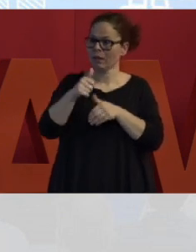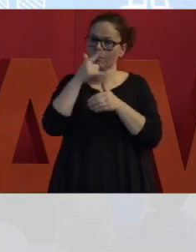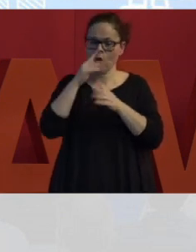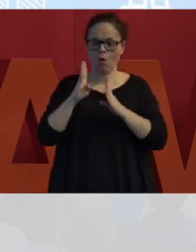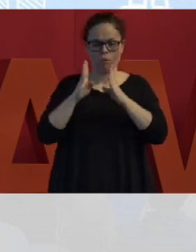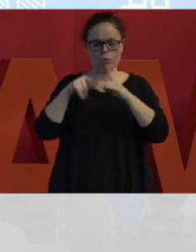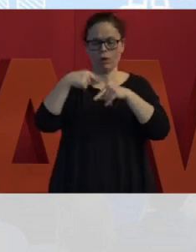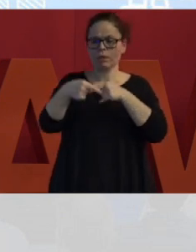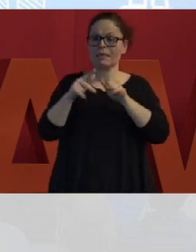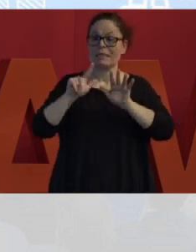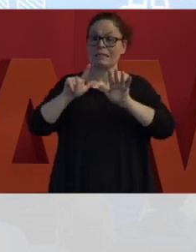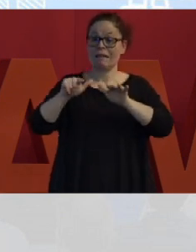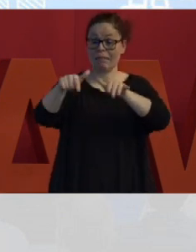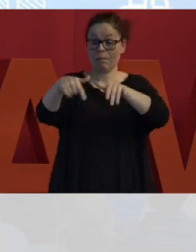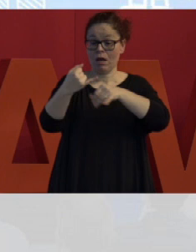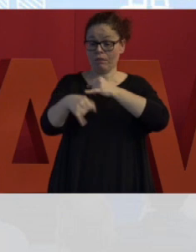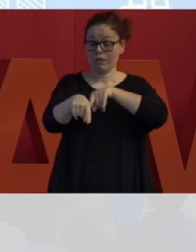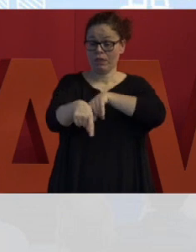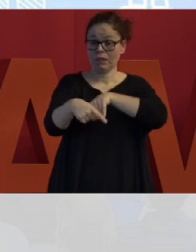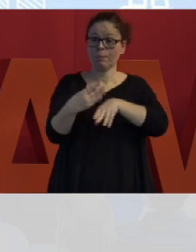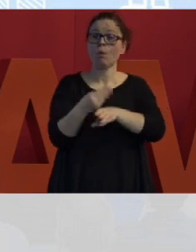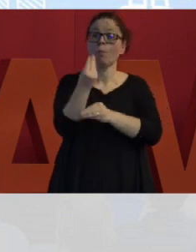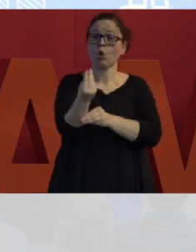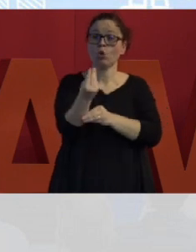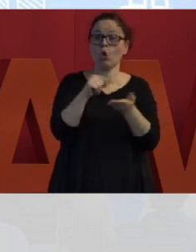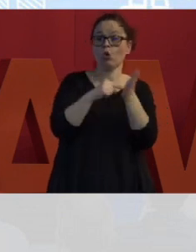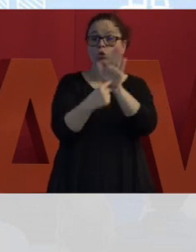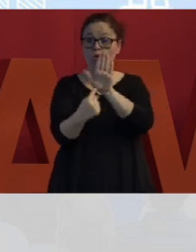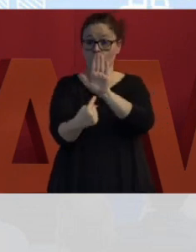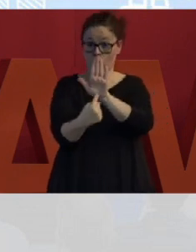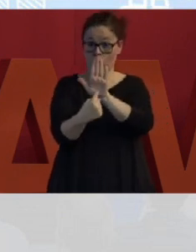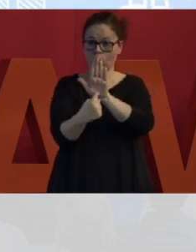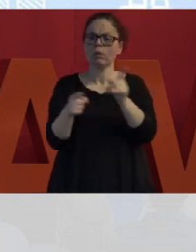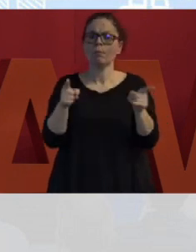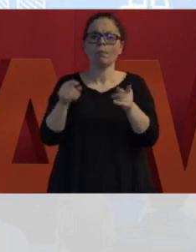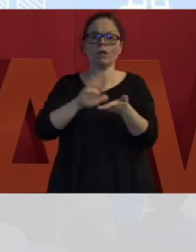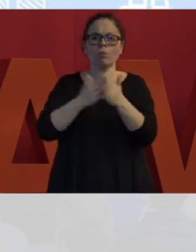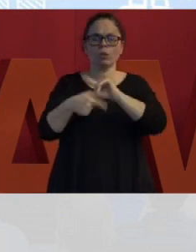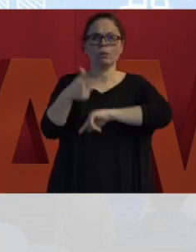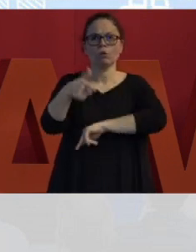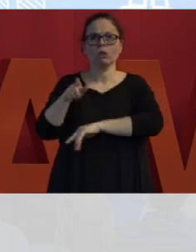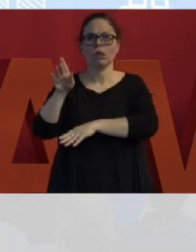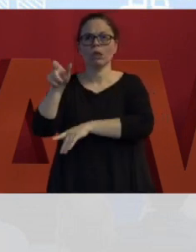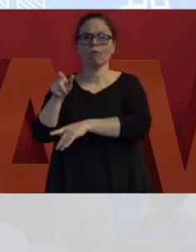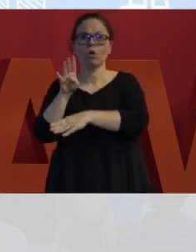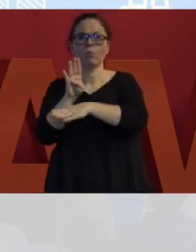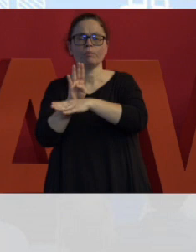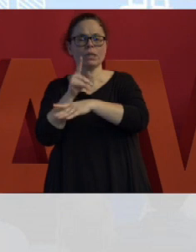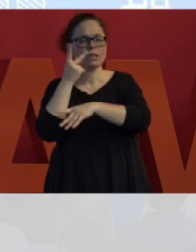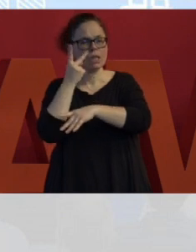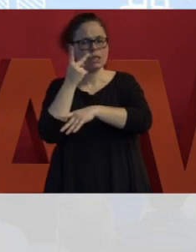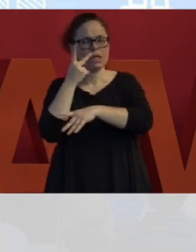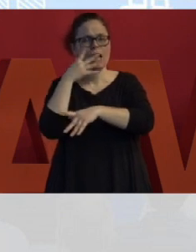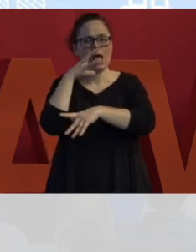settimane presentiamo quanto prodotto. È un momento importante perché dà la possibilità al business di allinearsi sul prodotto che sta